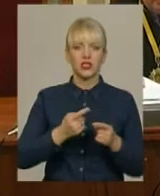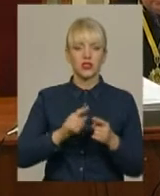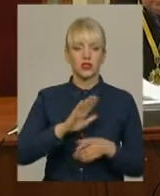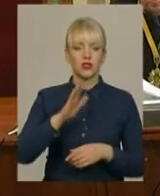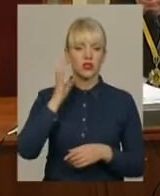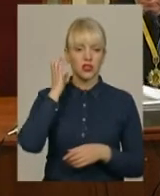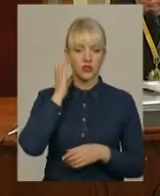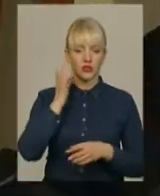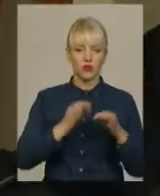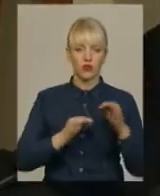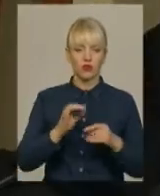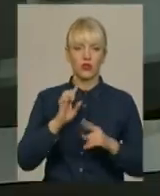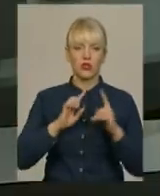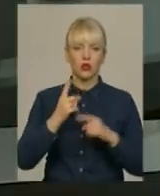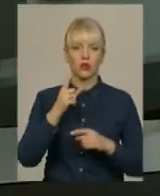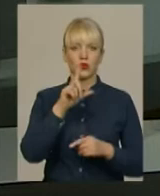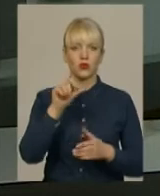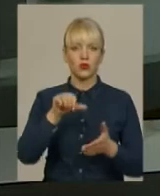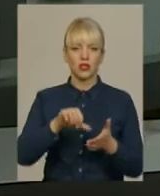одного з учасників процесу.